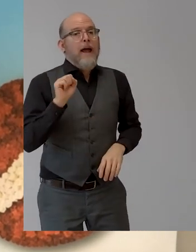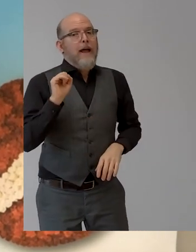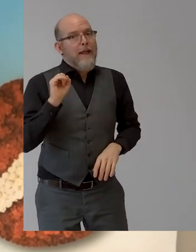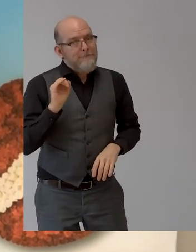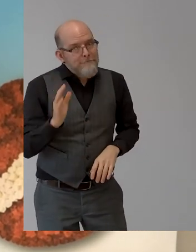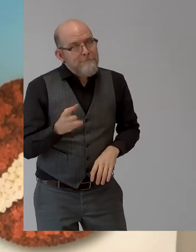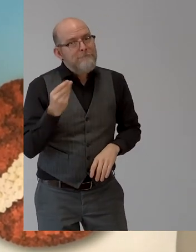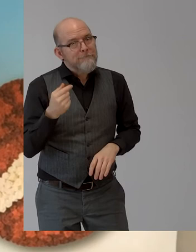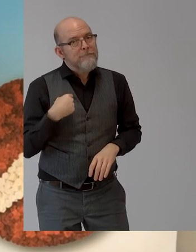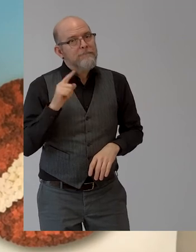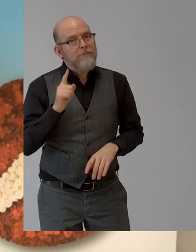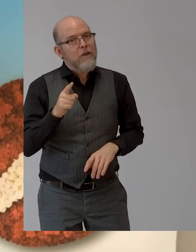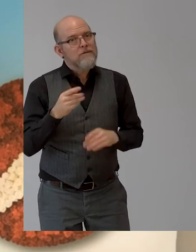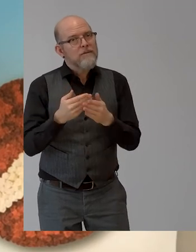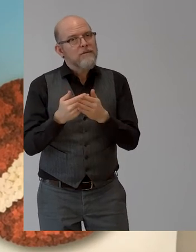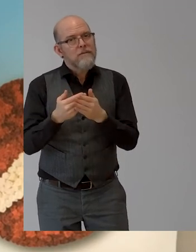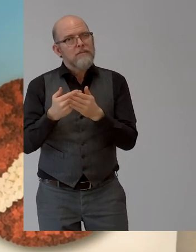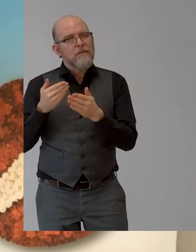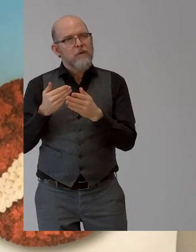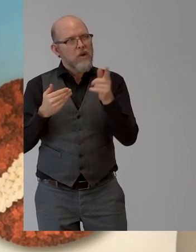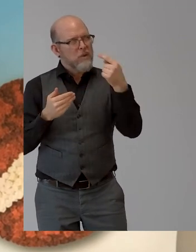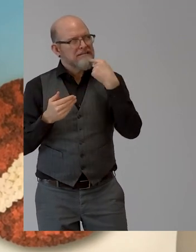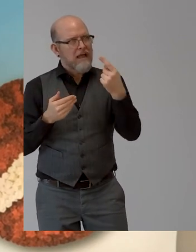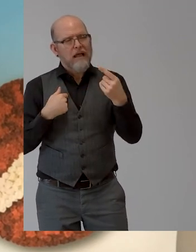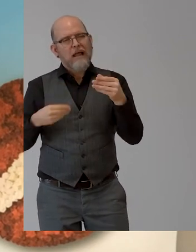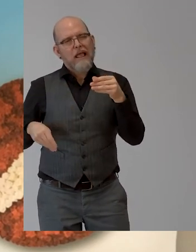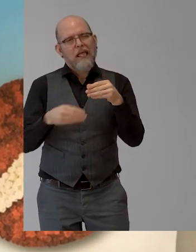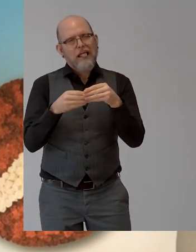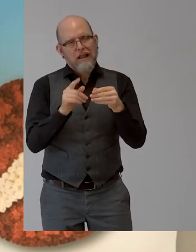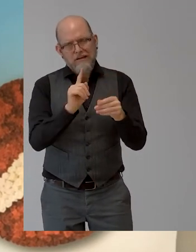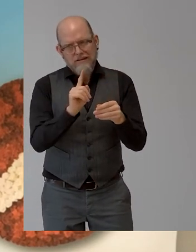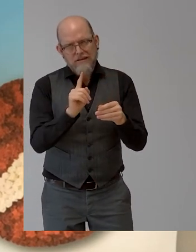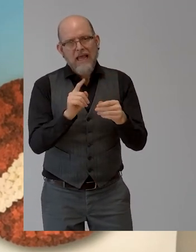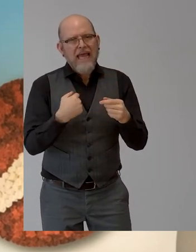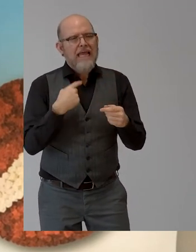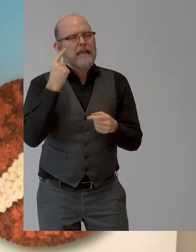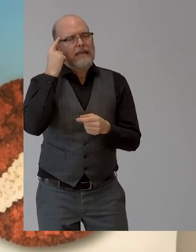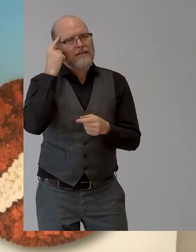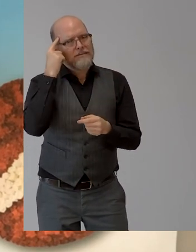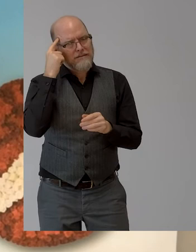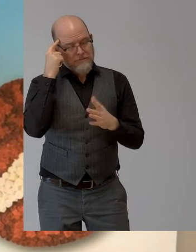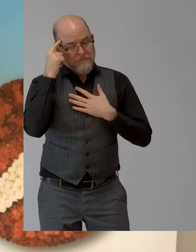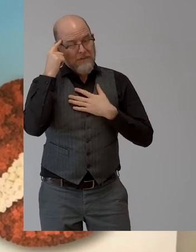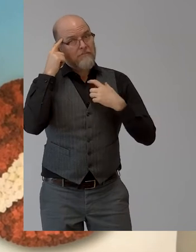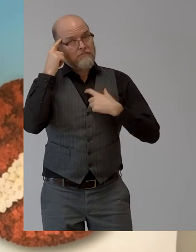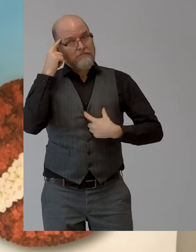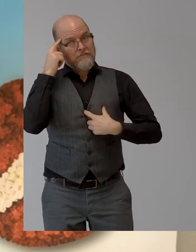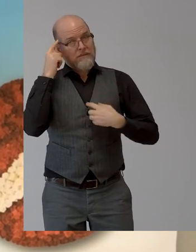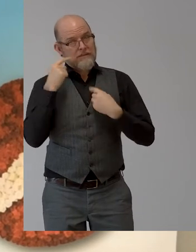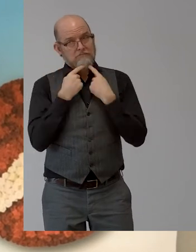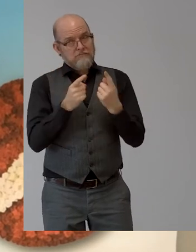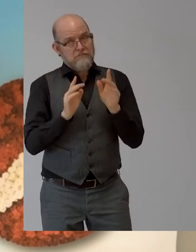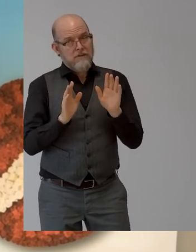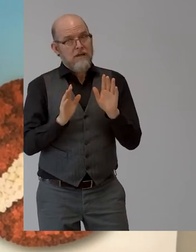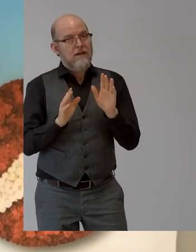comment before. And I think here this is a comment from my side which is related to many topics. Of course, if